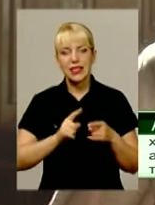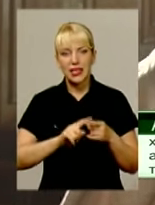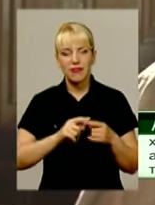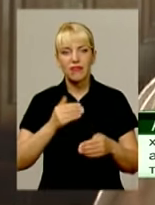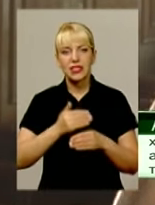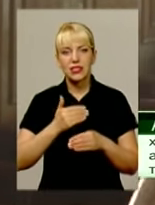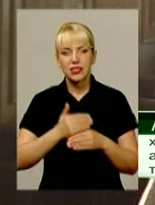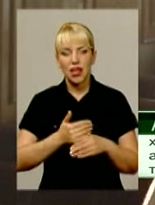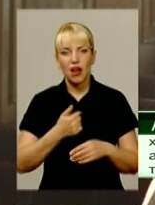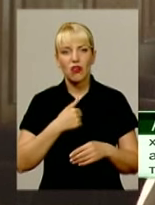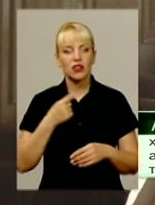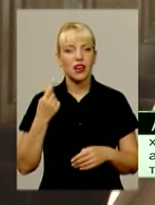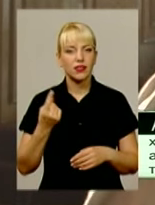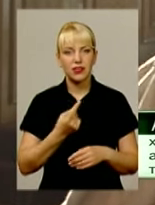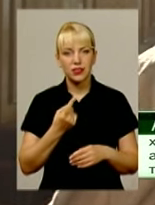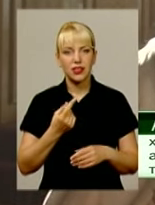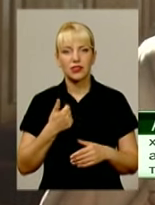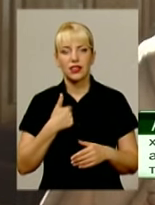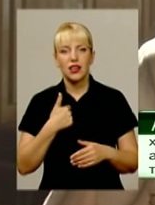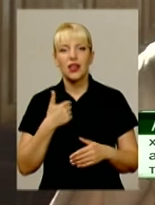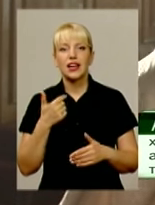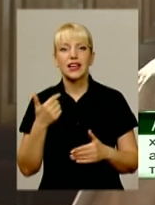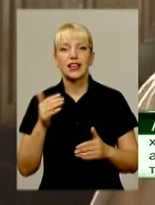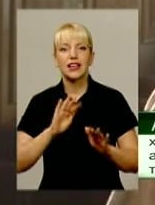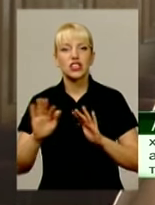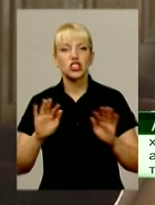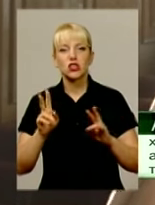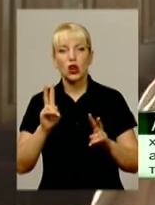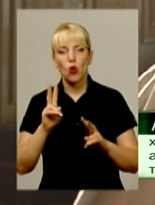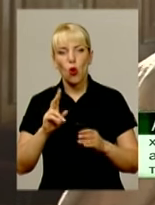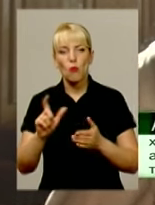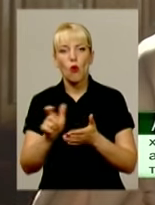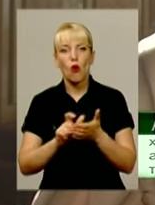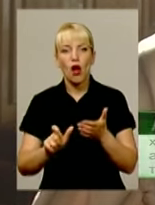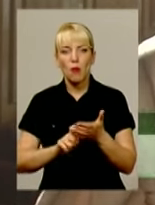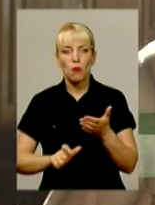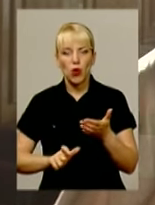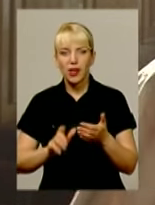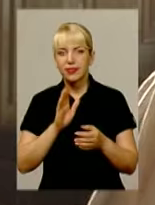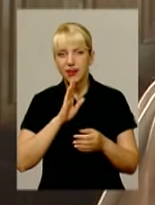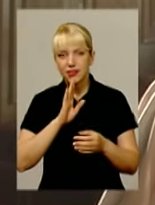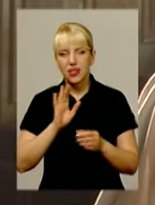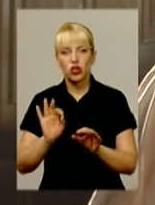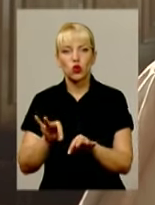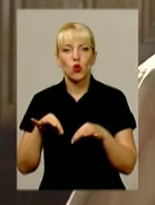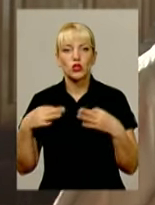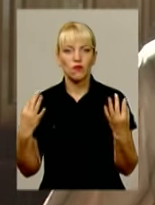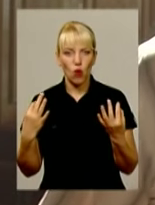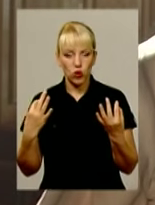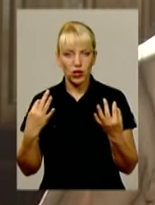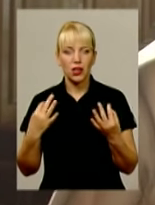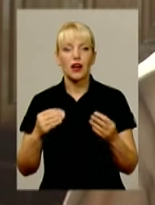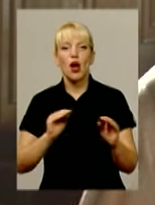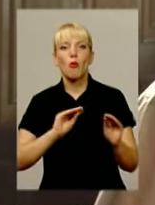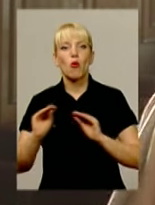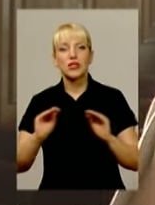Я був єдиний в Україні режисер, кому Ліна Васильівна дозволила поставити на сцені. Це було дуже давно, в мене